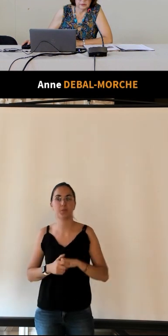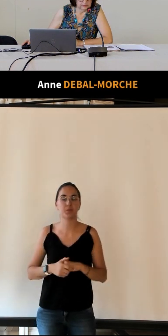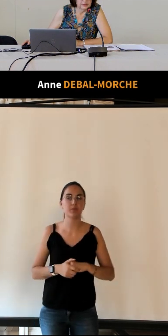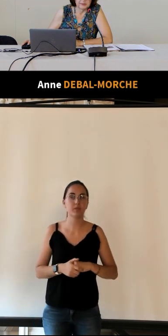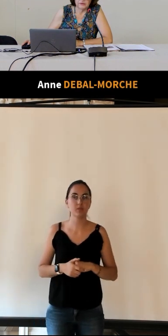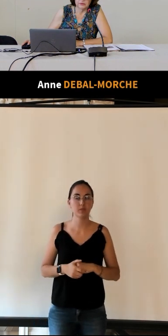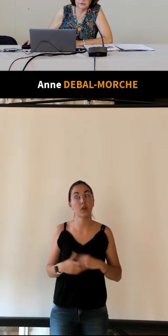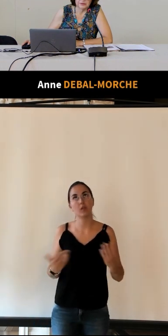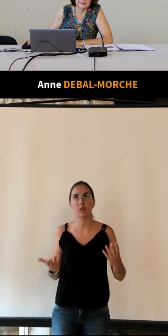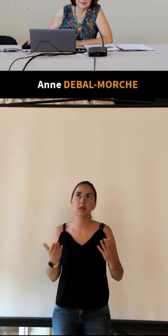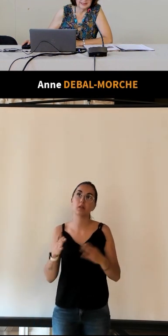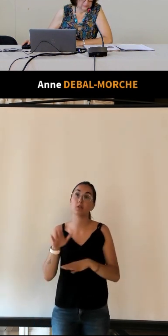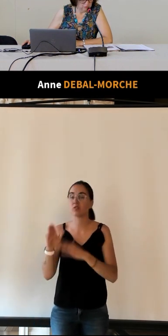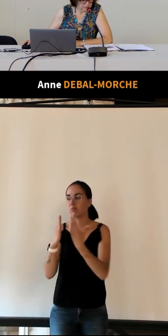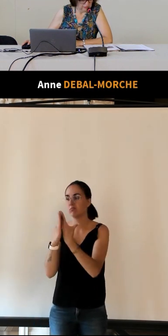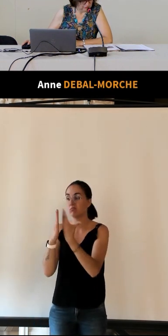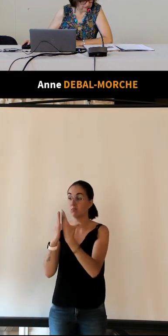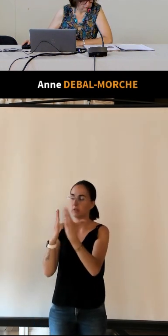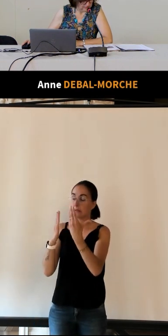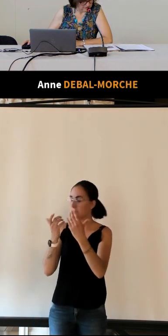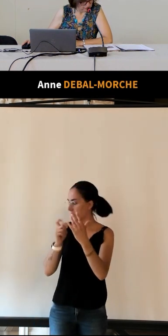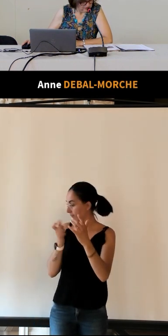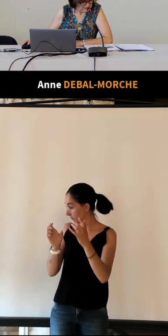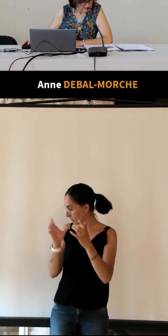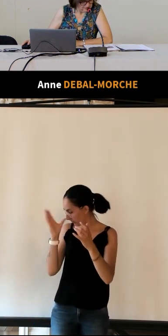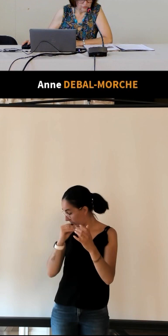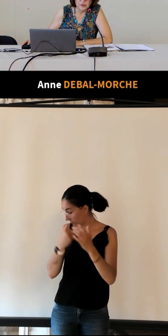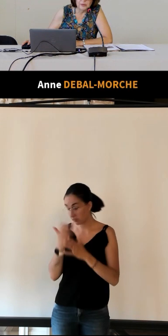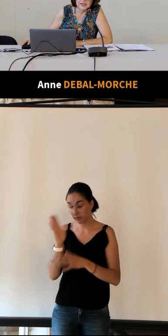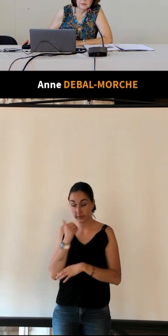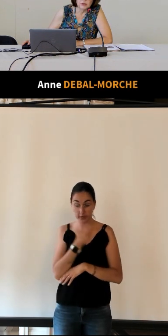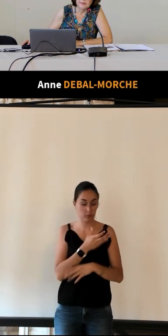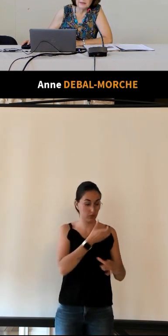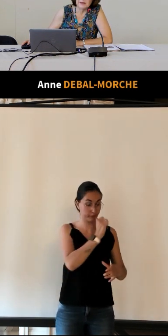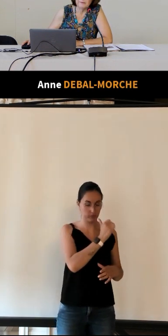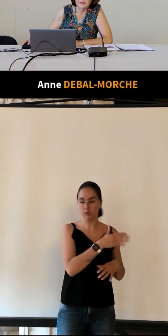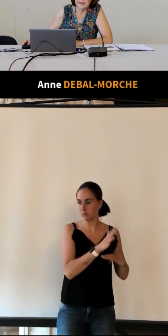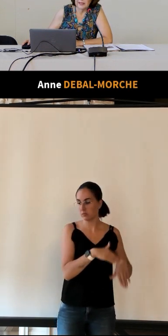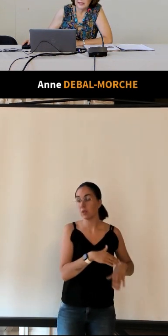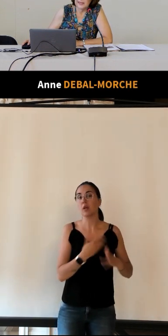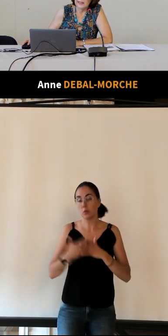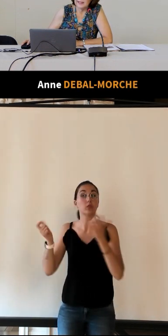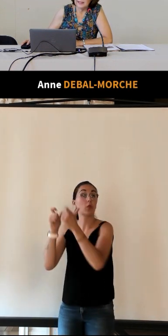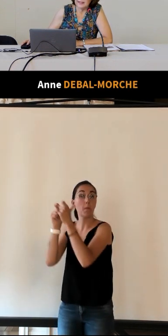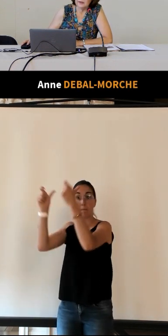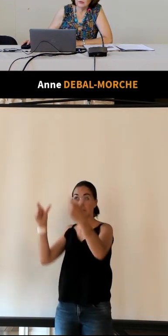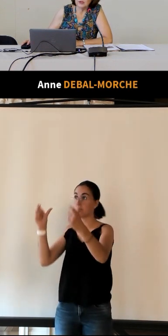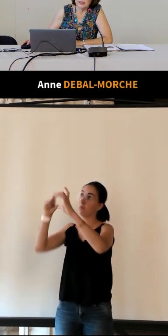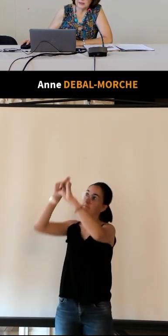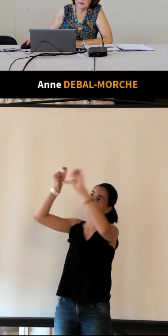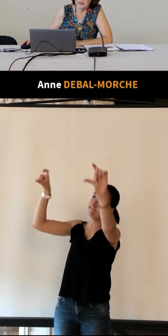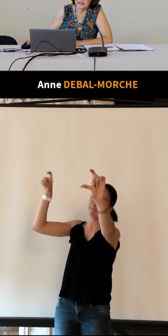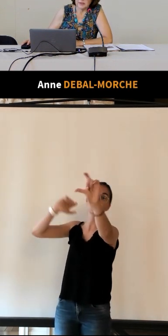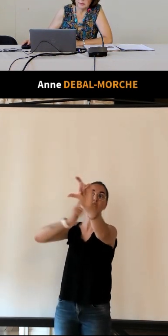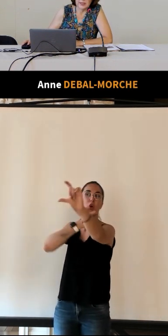c'est pas le fronton les mots me manquent pour ça que j'ai bu un verre d'eau sur le bâtiment lui-même et donc